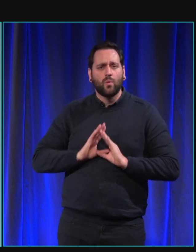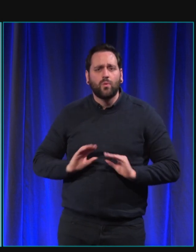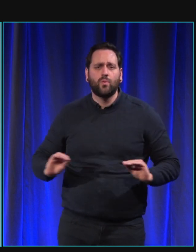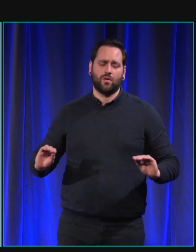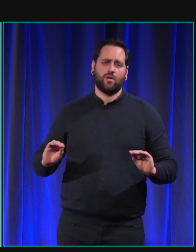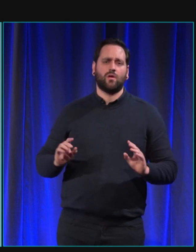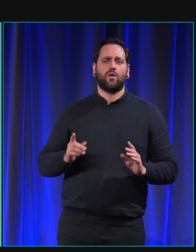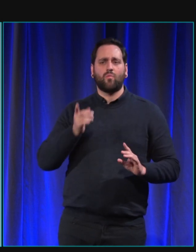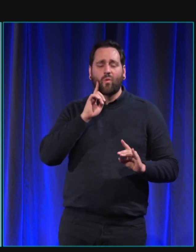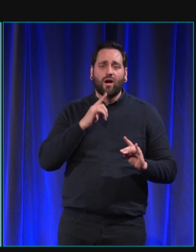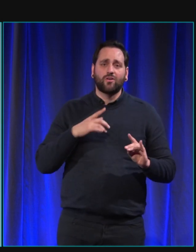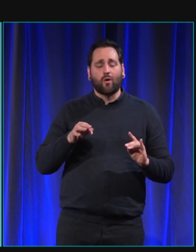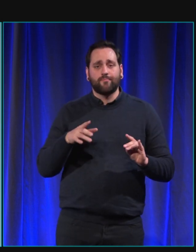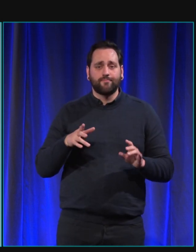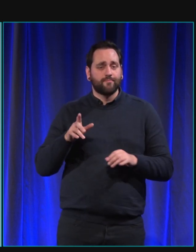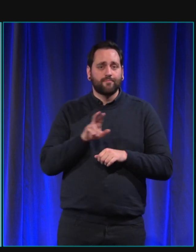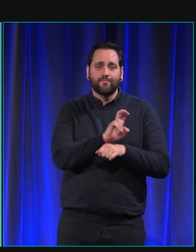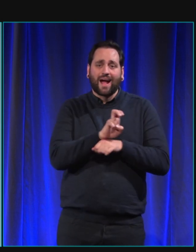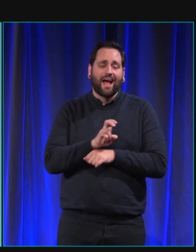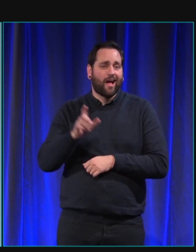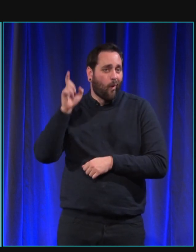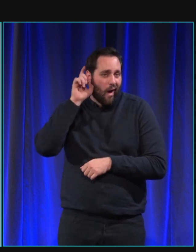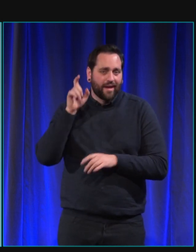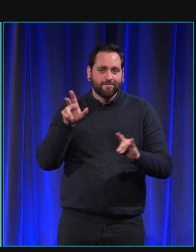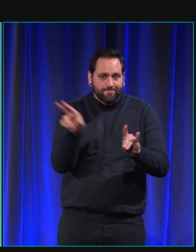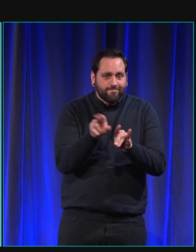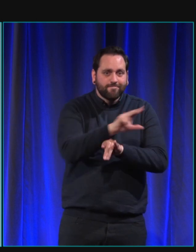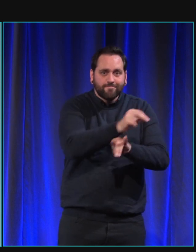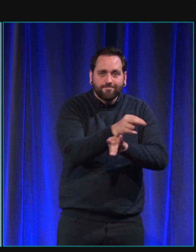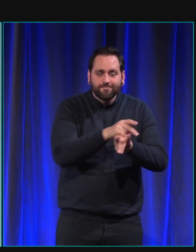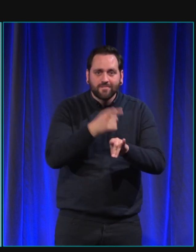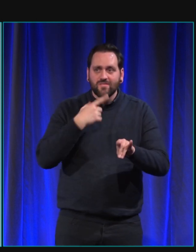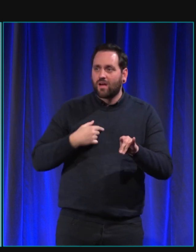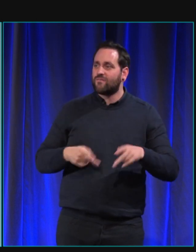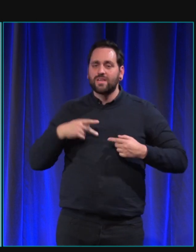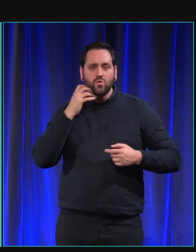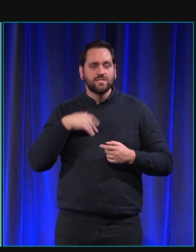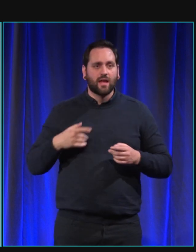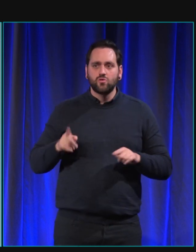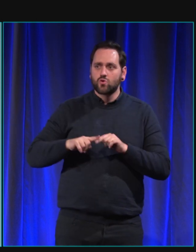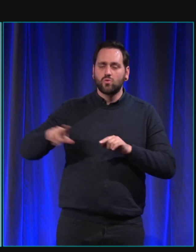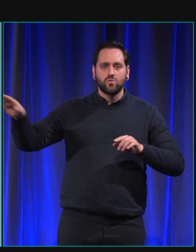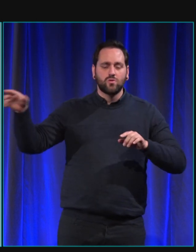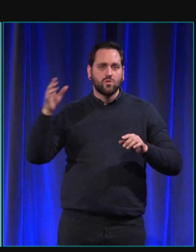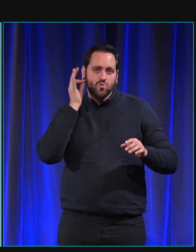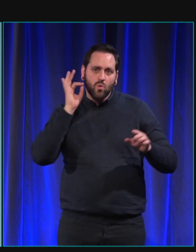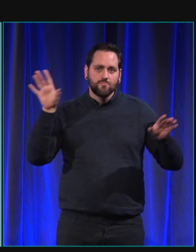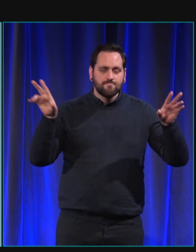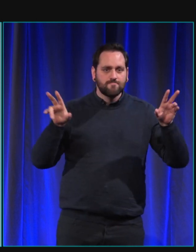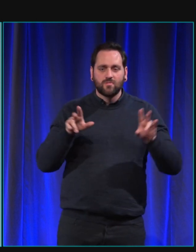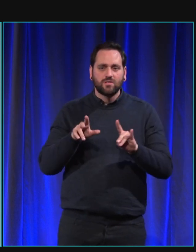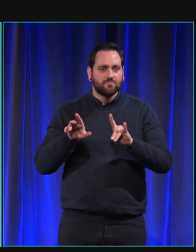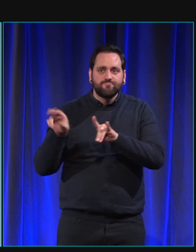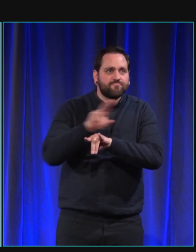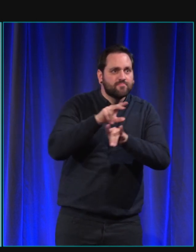chien va être les oreilles de la personne et va lui indiquer tous les sons du quotidien, mais en filtrant ces sons et en lui indiquant